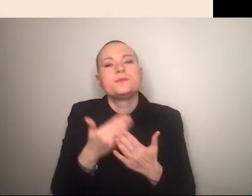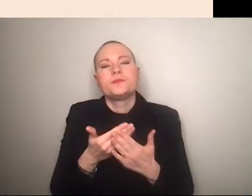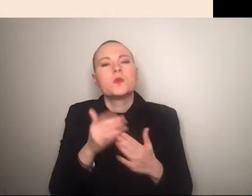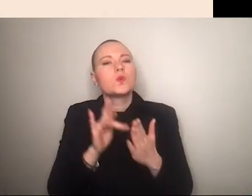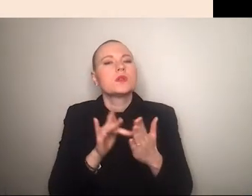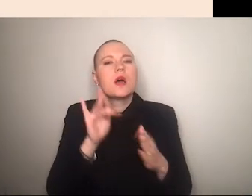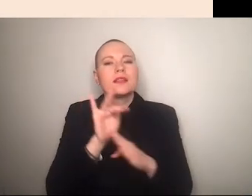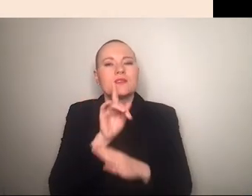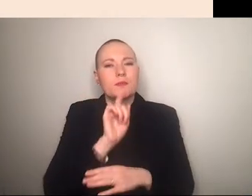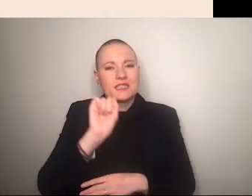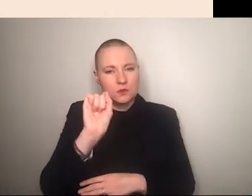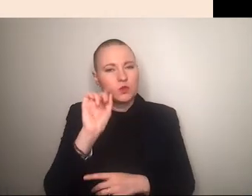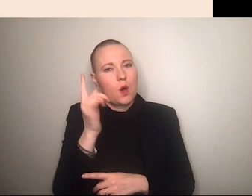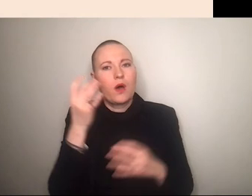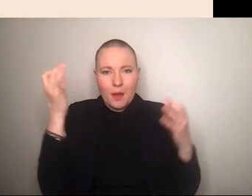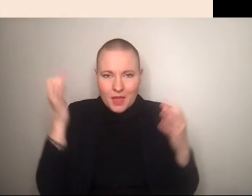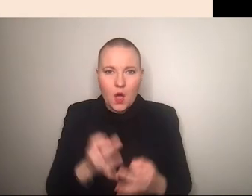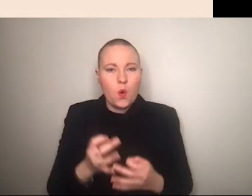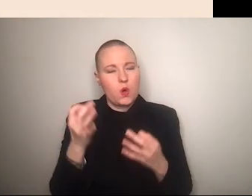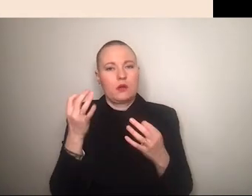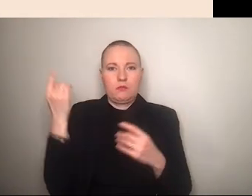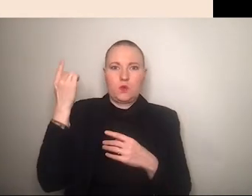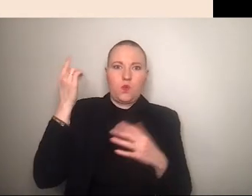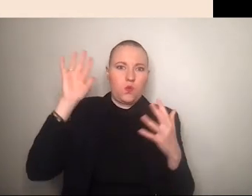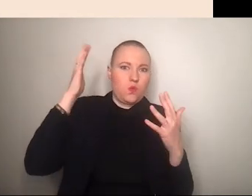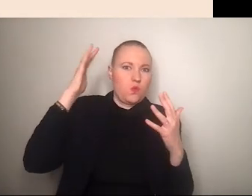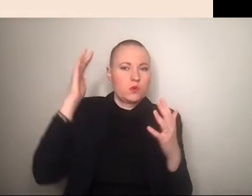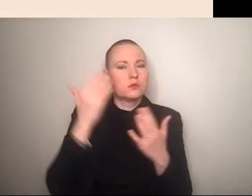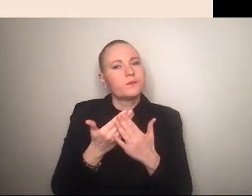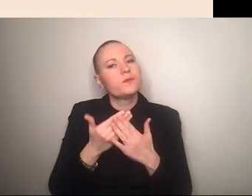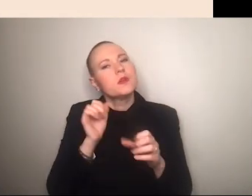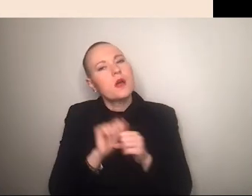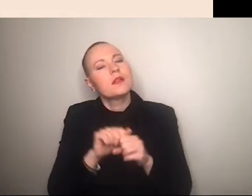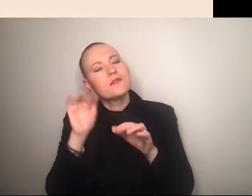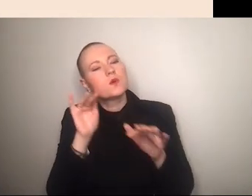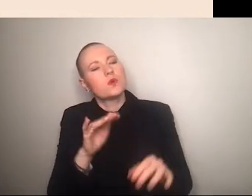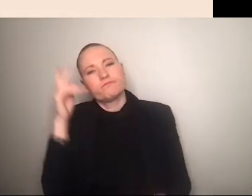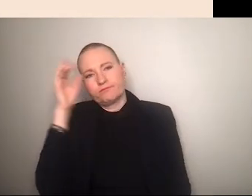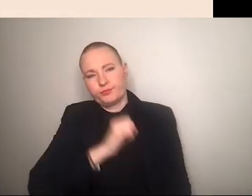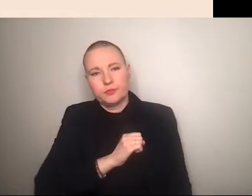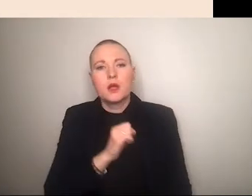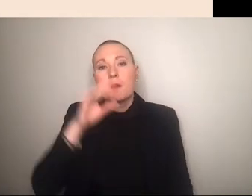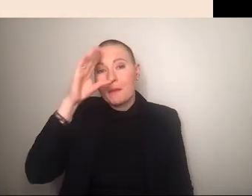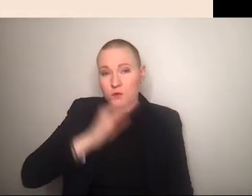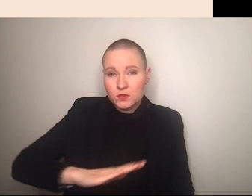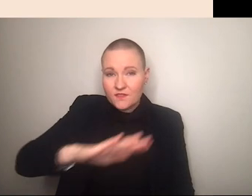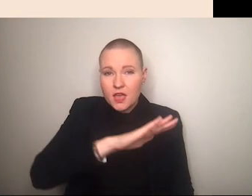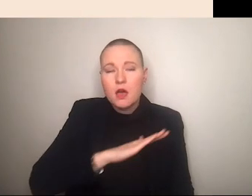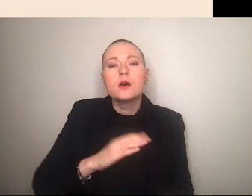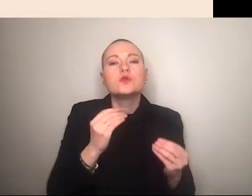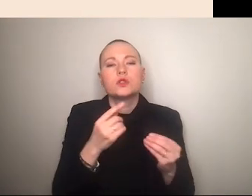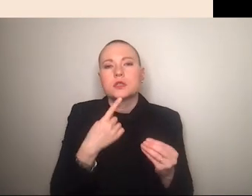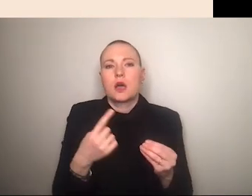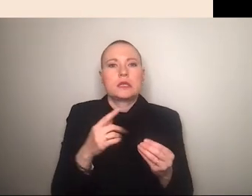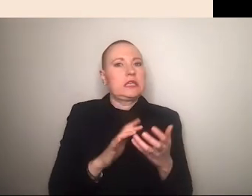auch dieses bedrohungsszenario brauchen überhaupt so wirkkraft entfalten zu können und während in der mannisfär beispielsweise die rede ist von einer